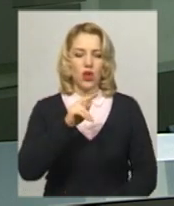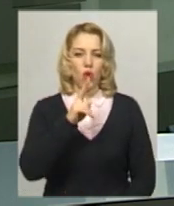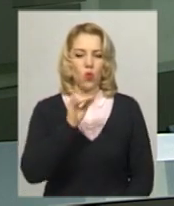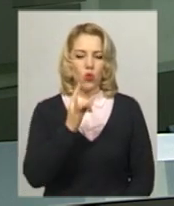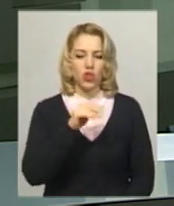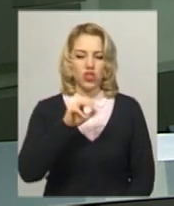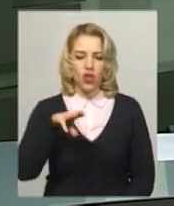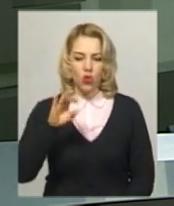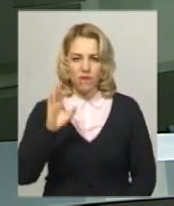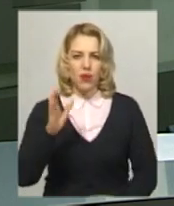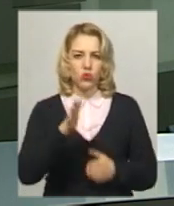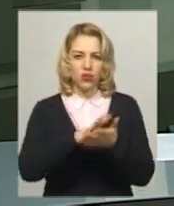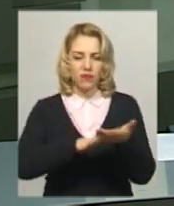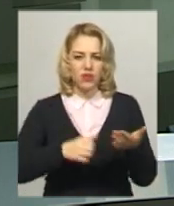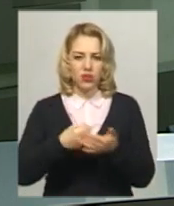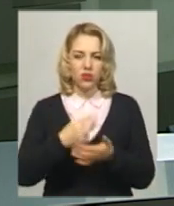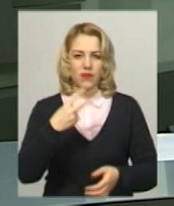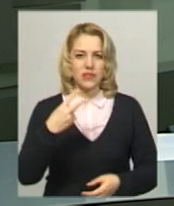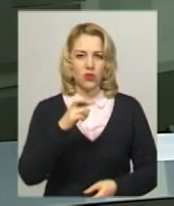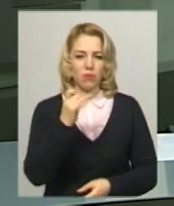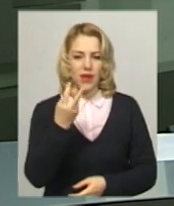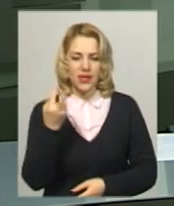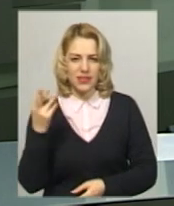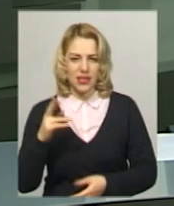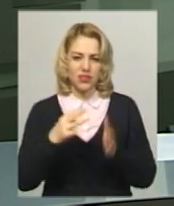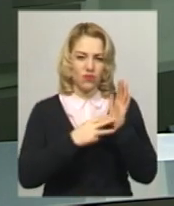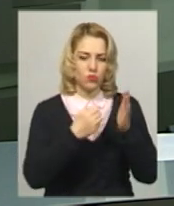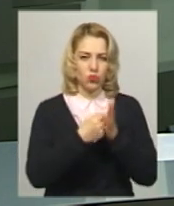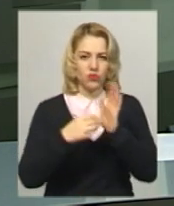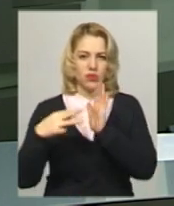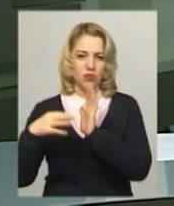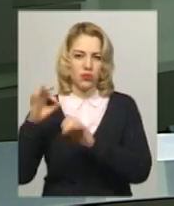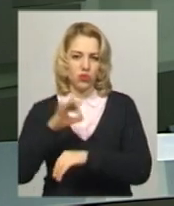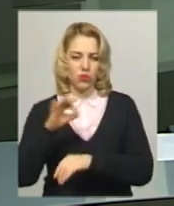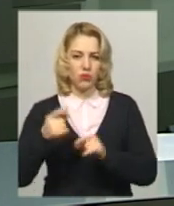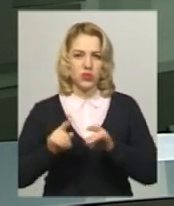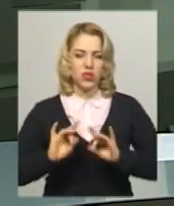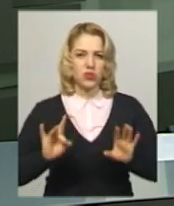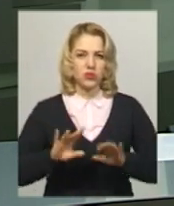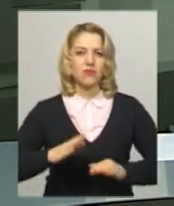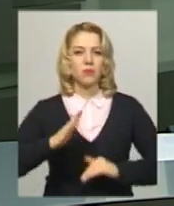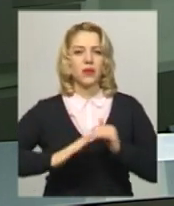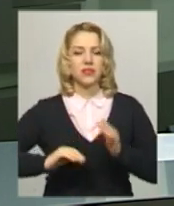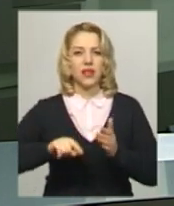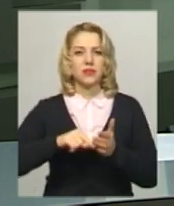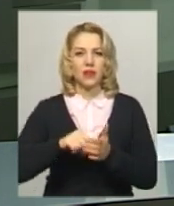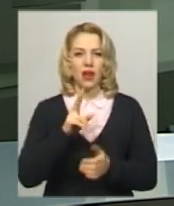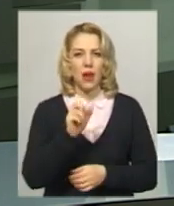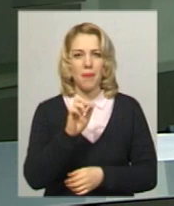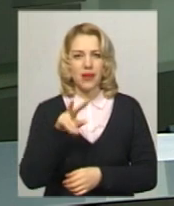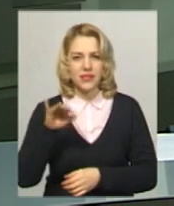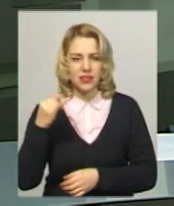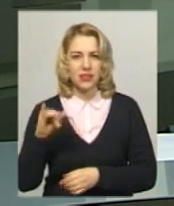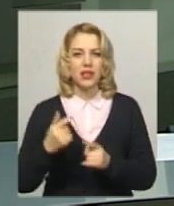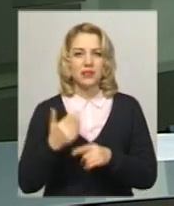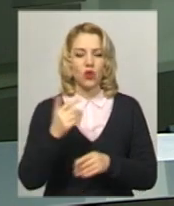березня з 8 до 17.00. Про це повідомив головний спеціаліст з відділу благоустрою міста Василь Кабальський. За його